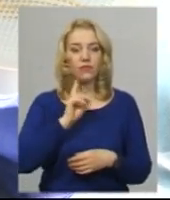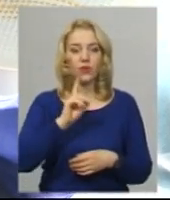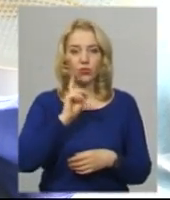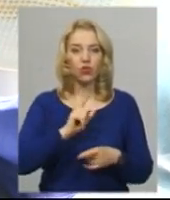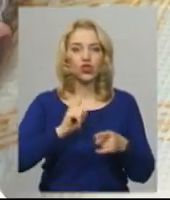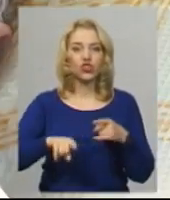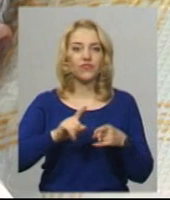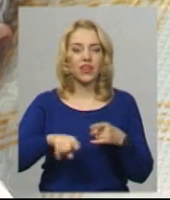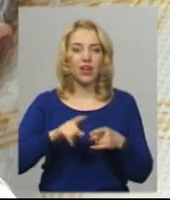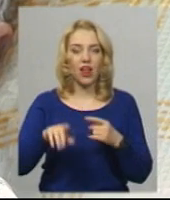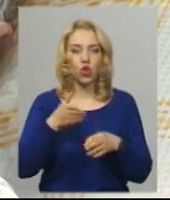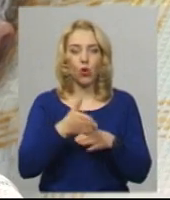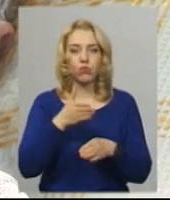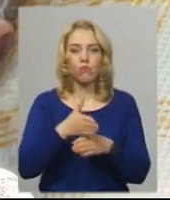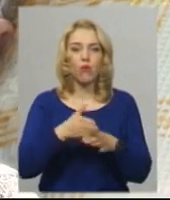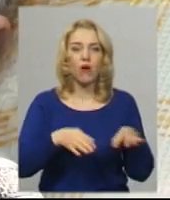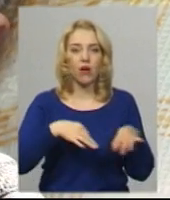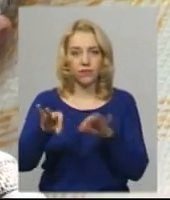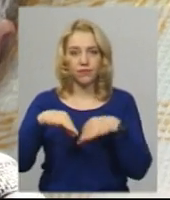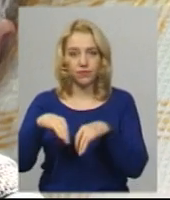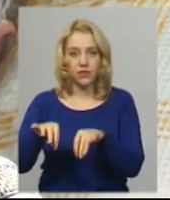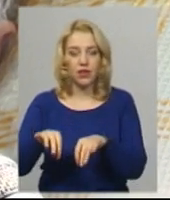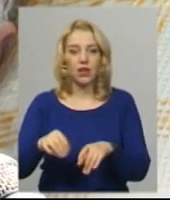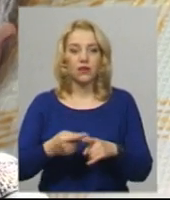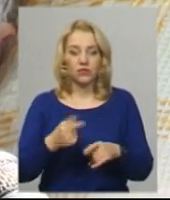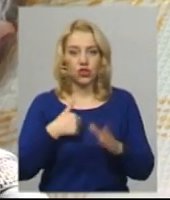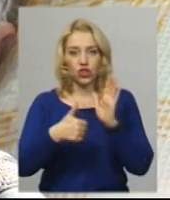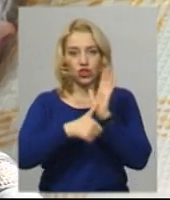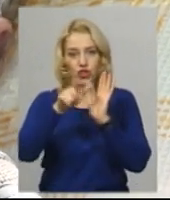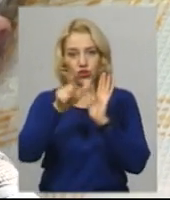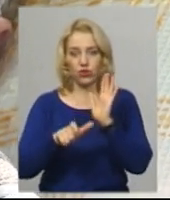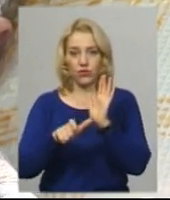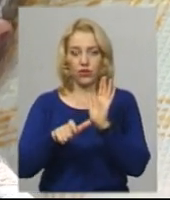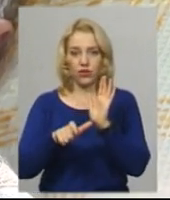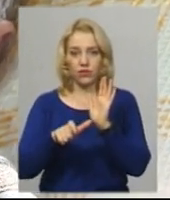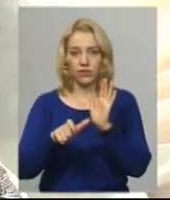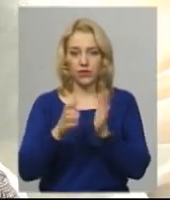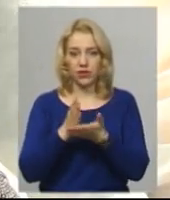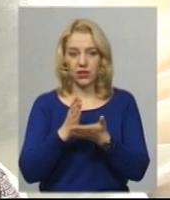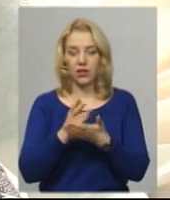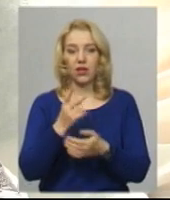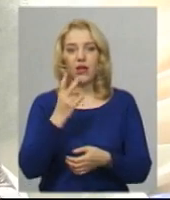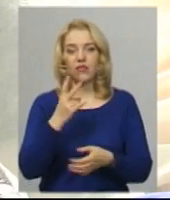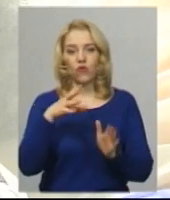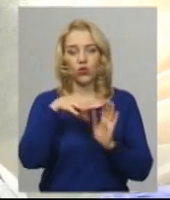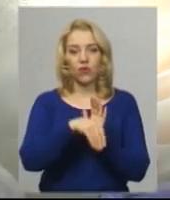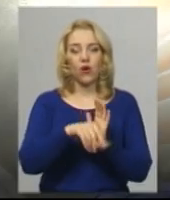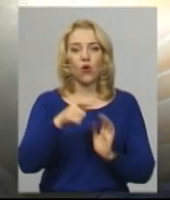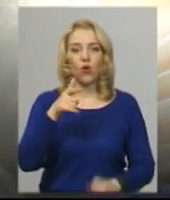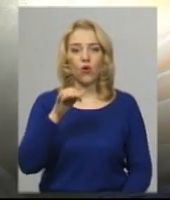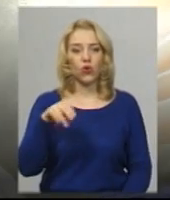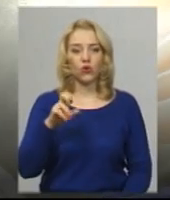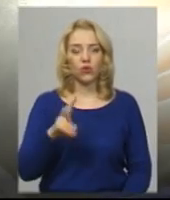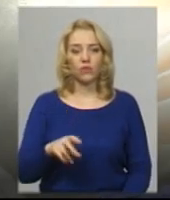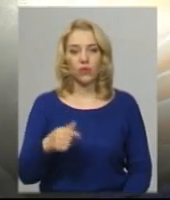помаш возить нас. Нас їздить шість чоловік, але ще двоє є в городку. В мене проблема така, з